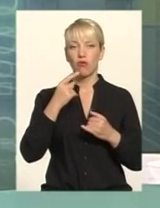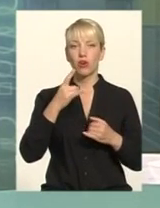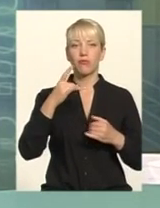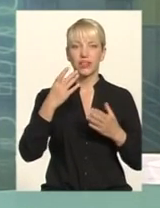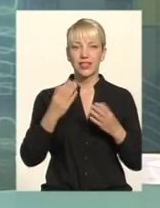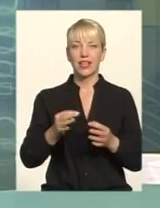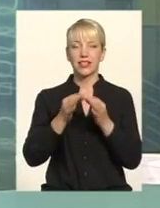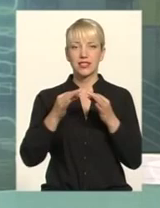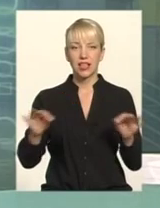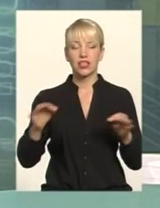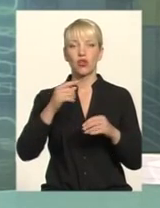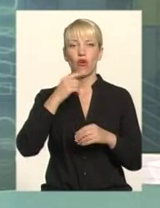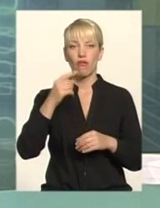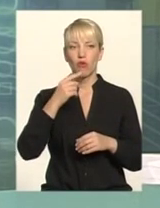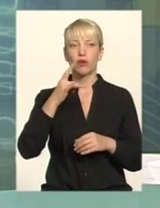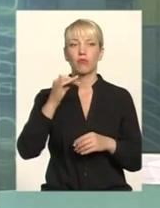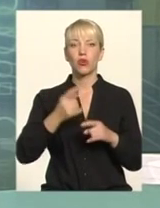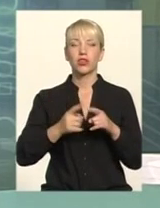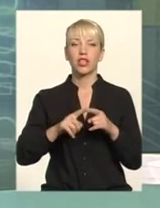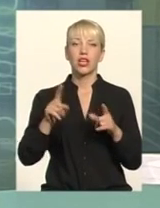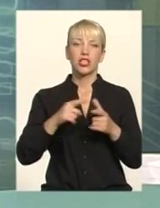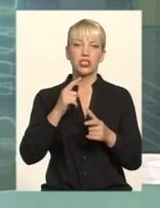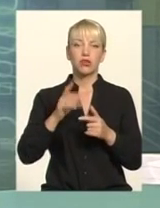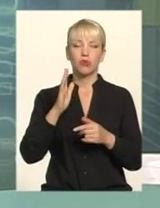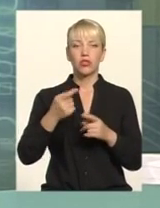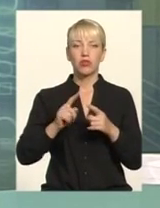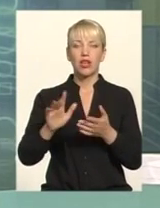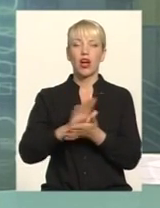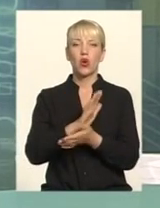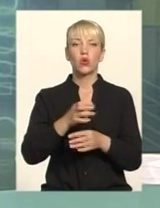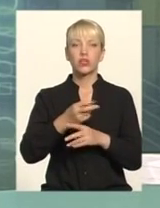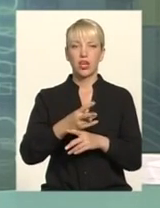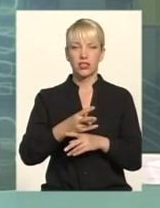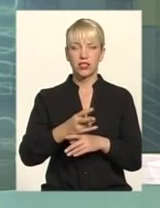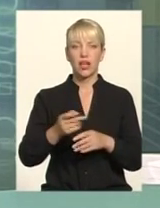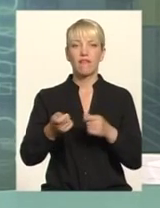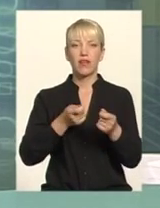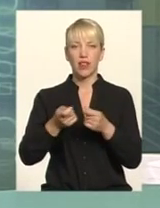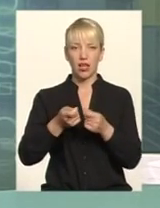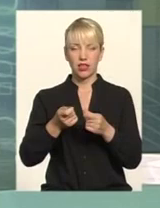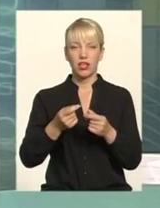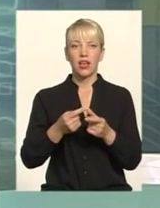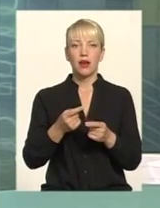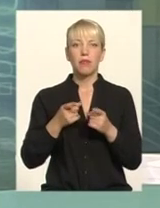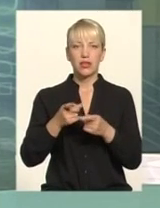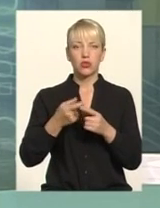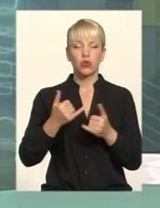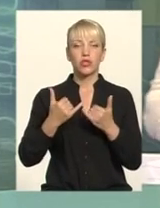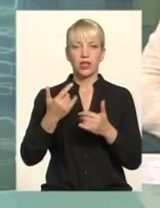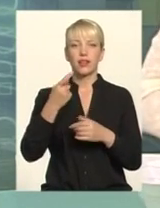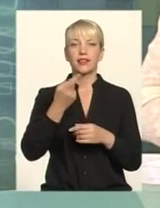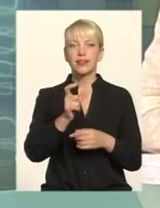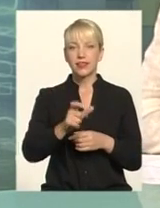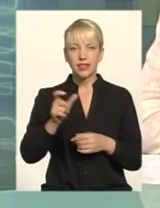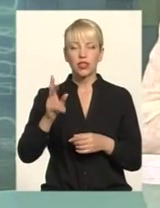в День Незалежності Говоримо про те, чи стане та люстрація очищення влади Пересторогою для тих, хто найближчим часом прийде